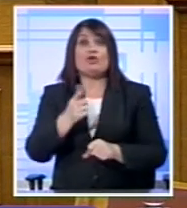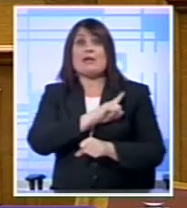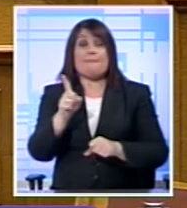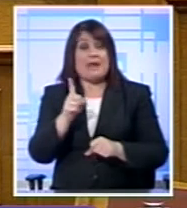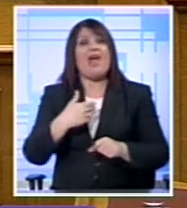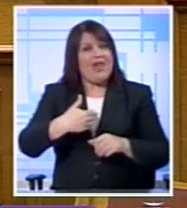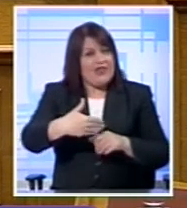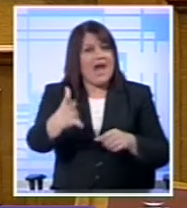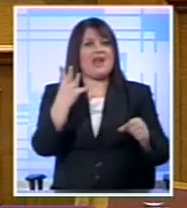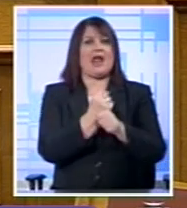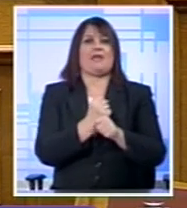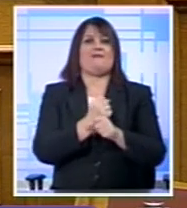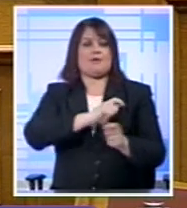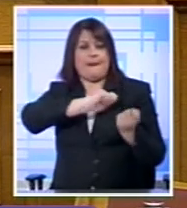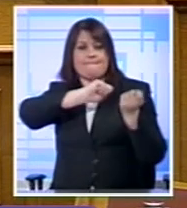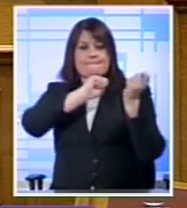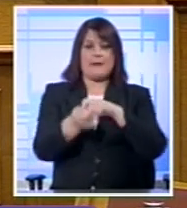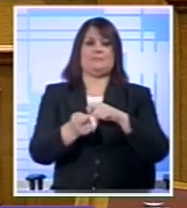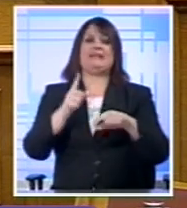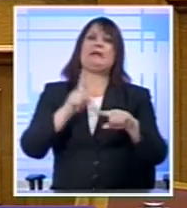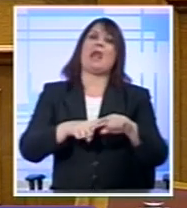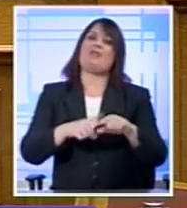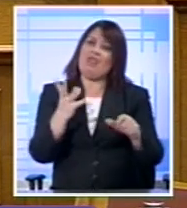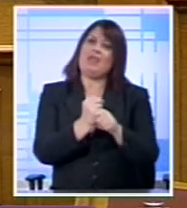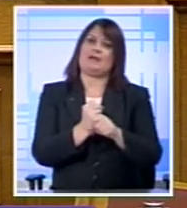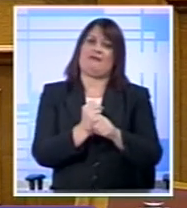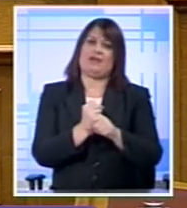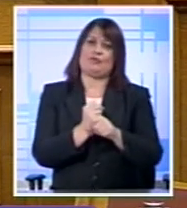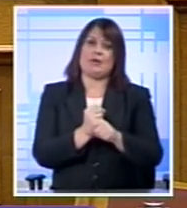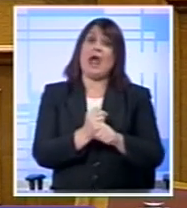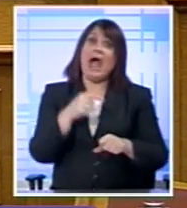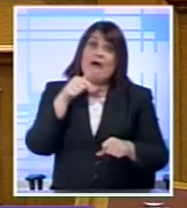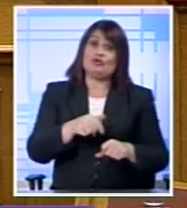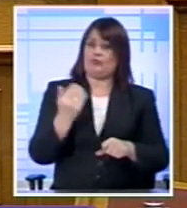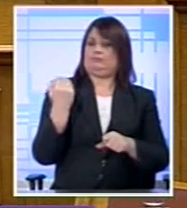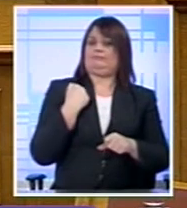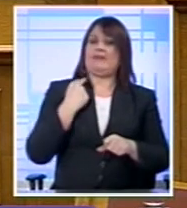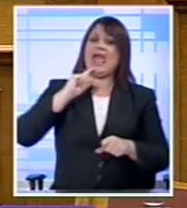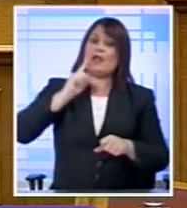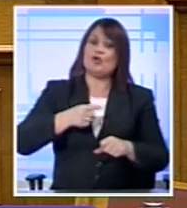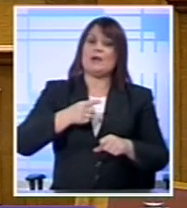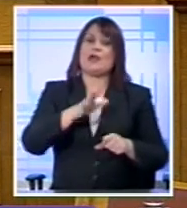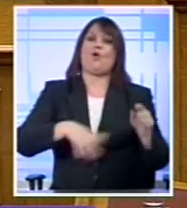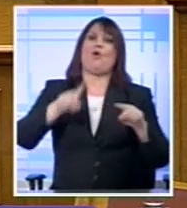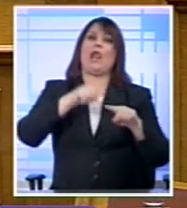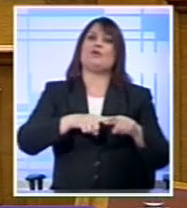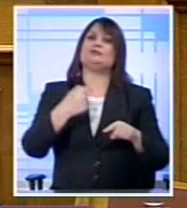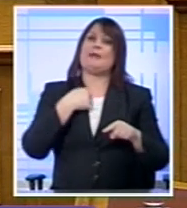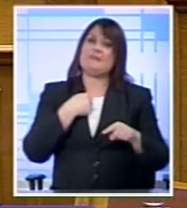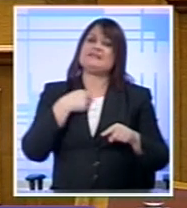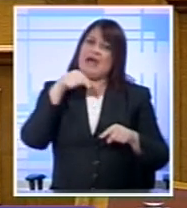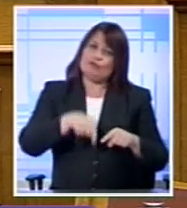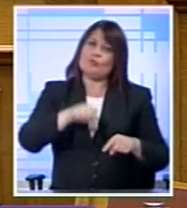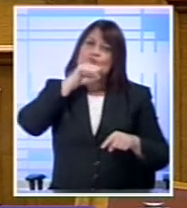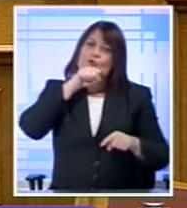καταφέρουμε Θα να την αλλάξουμε Και ριζικά Αυτή ήταν η εντολή του ελληνικού λαού Και αυτή την εντολή Εμείς υπηρετούμε